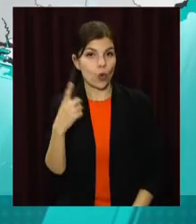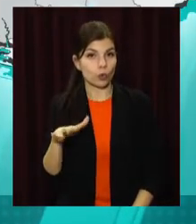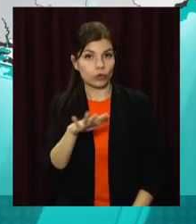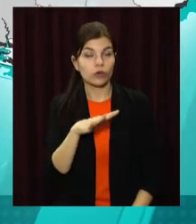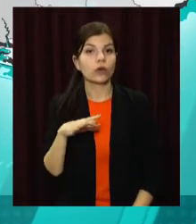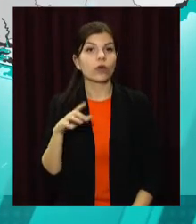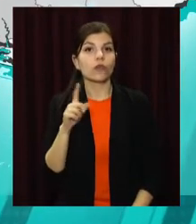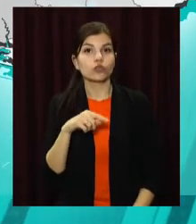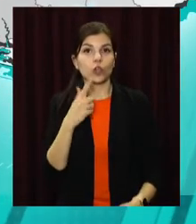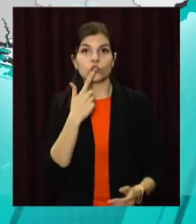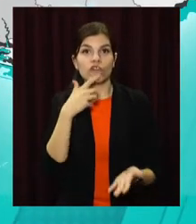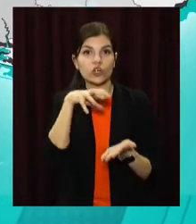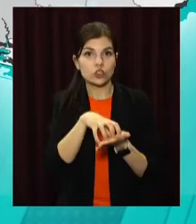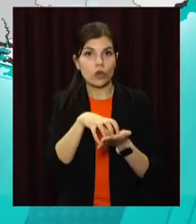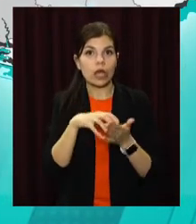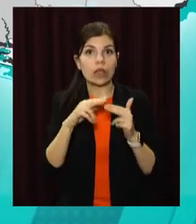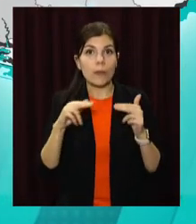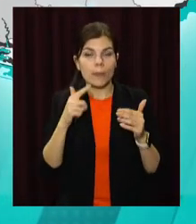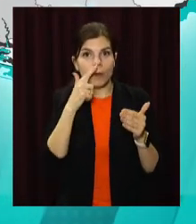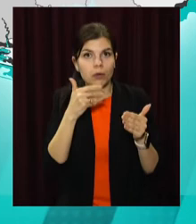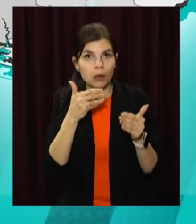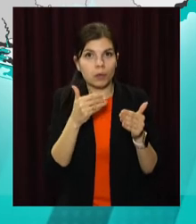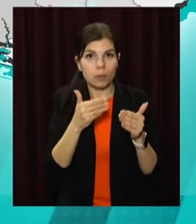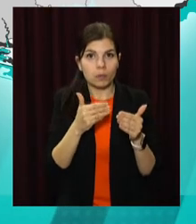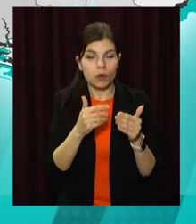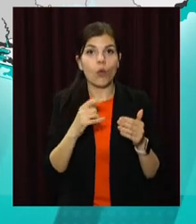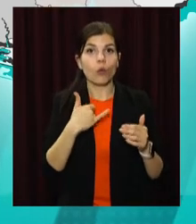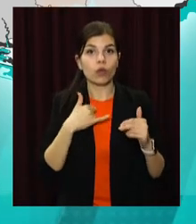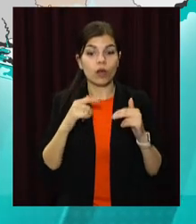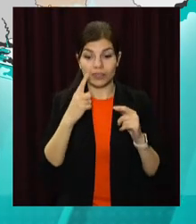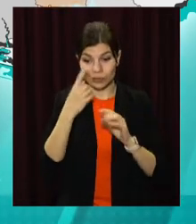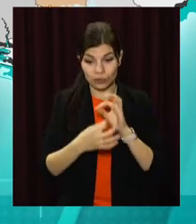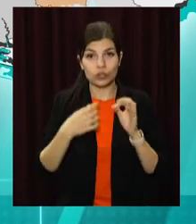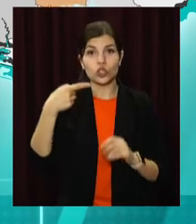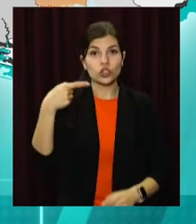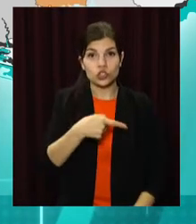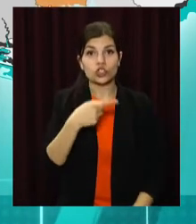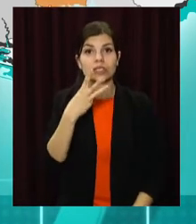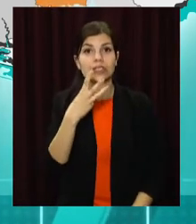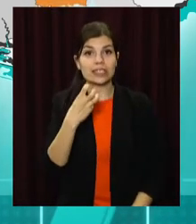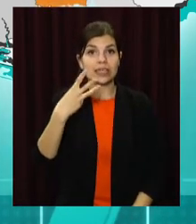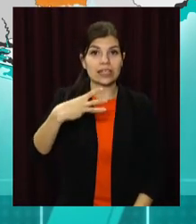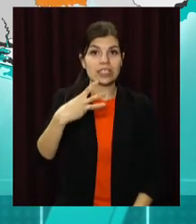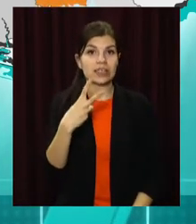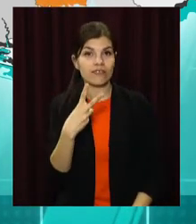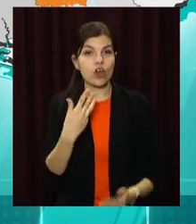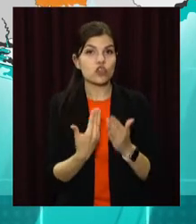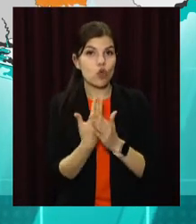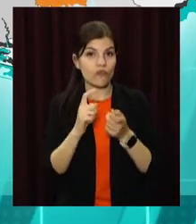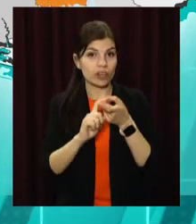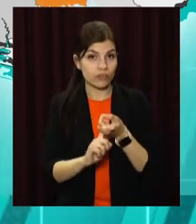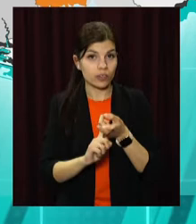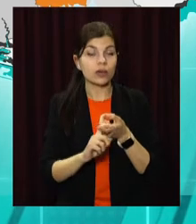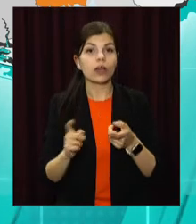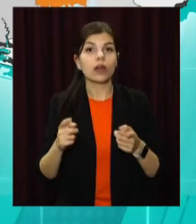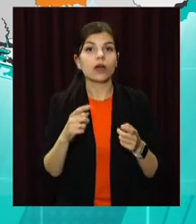Дніпропетровщина. За попередню добу в нас виявили 1332 нових інфікованих. В антилідерах Дніпро, Кривий Ріг,